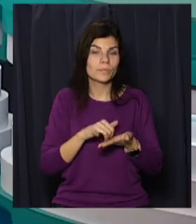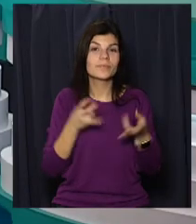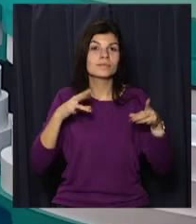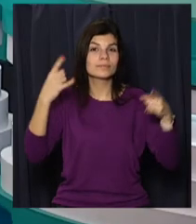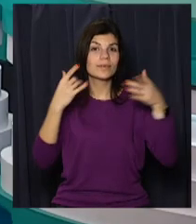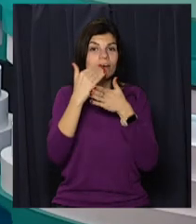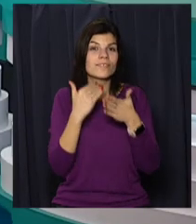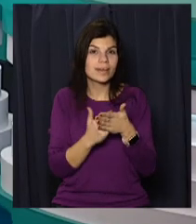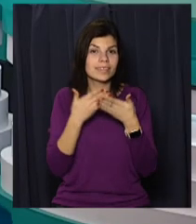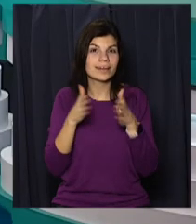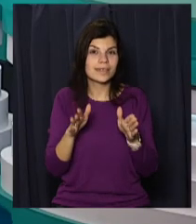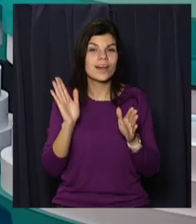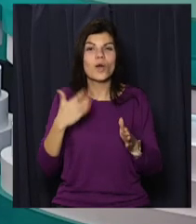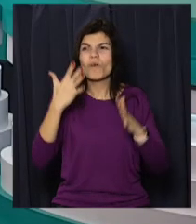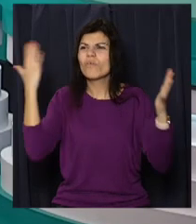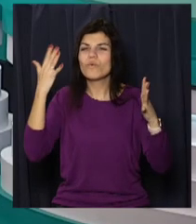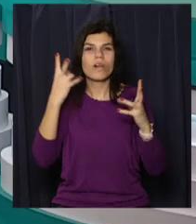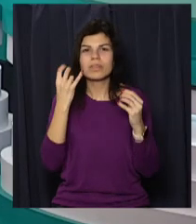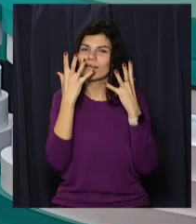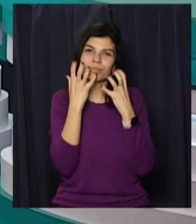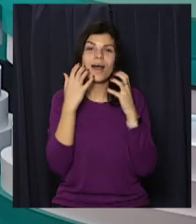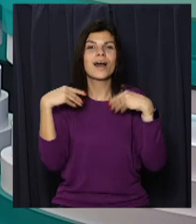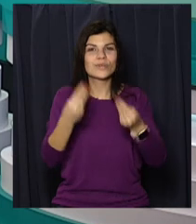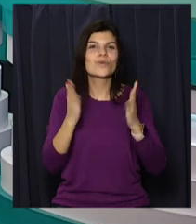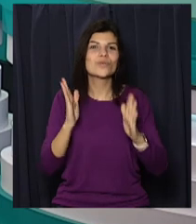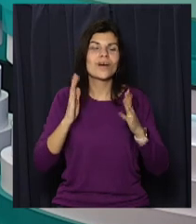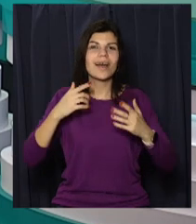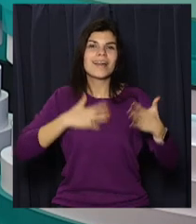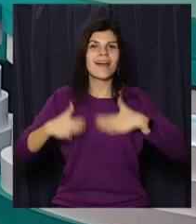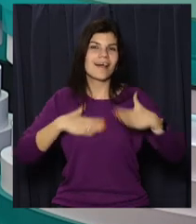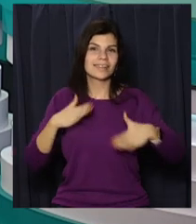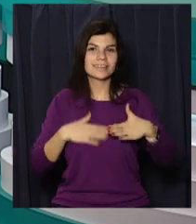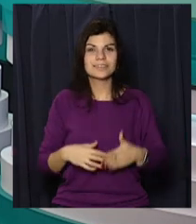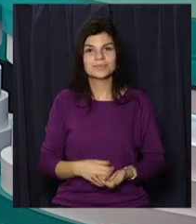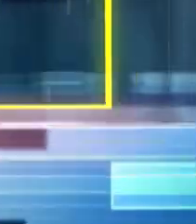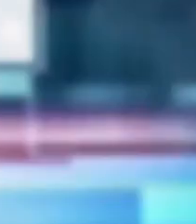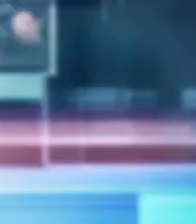Залишайтесь «Відкритими», нехай Хурделиця не засмучує, а дарує тільки яскраві емоції.